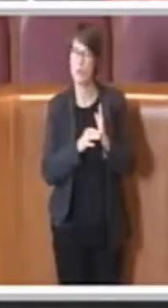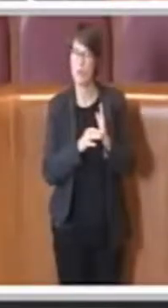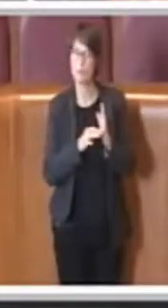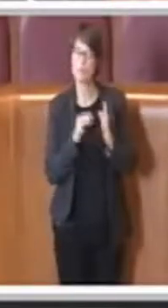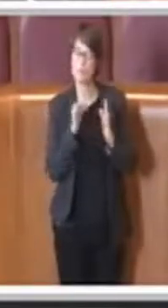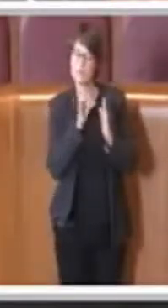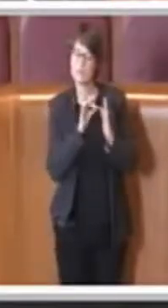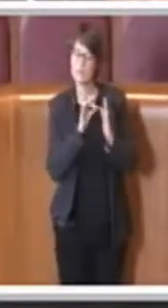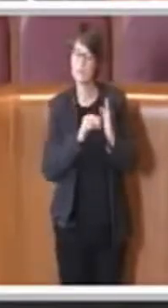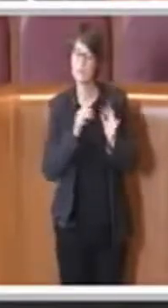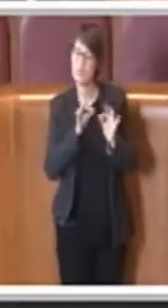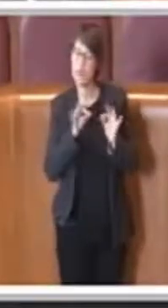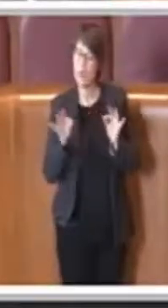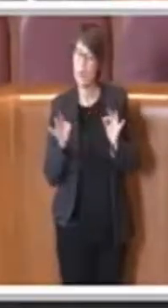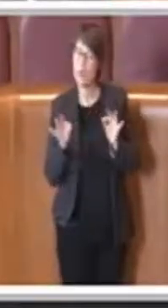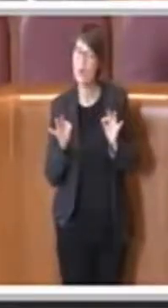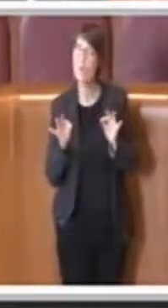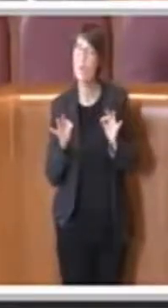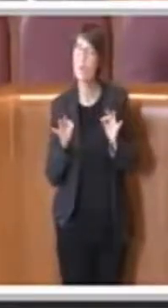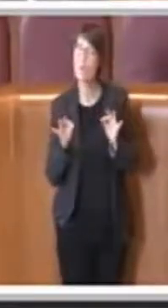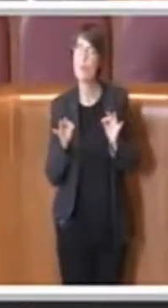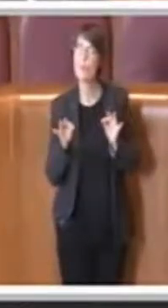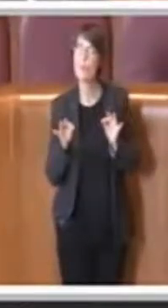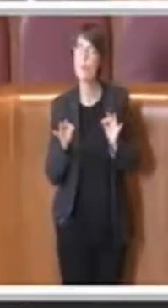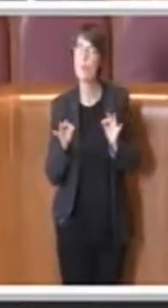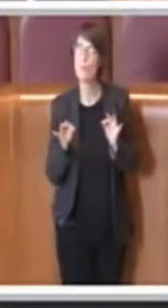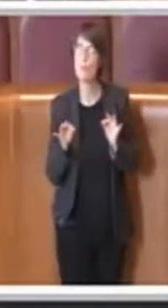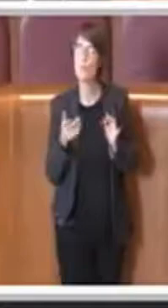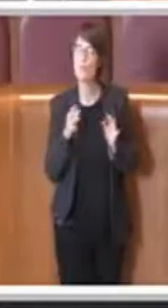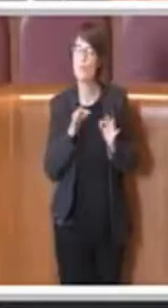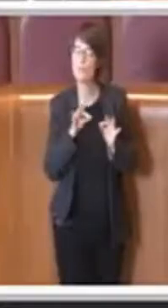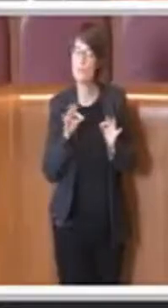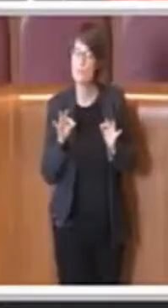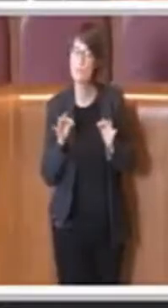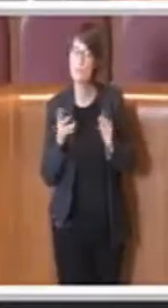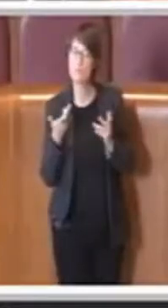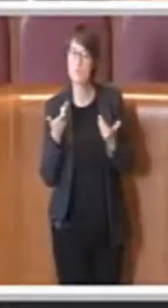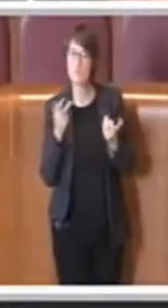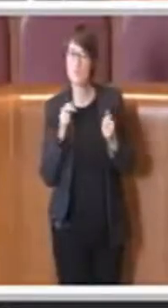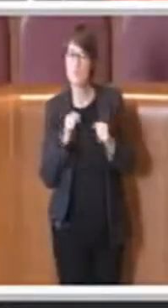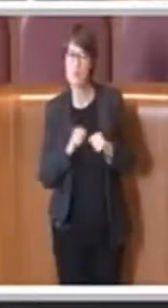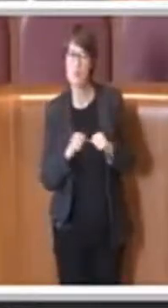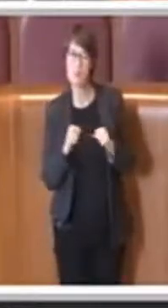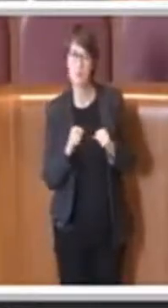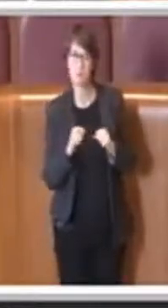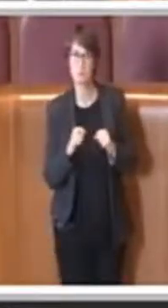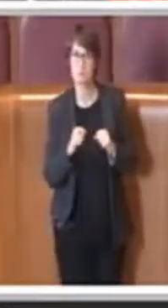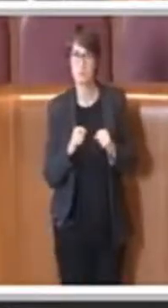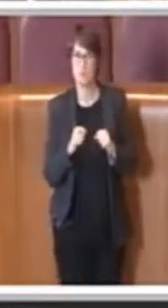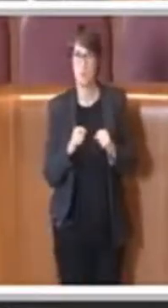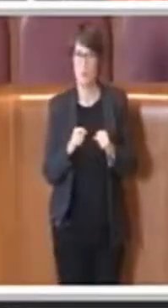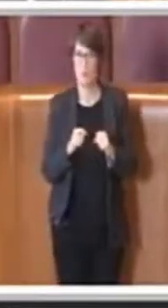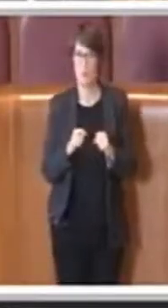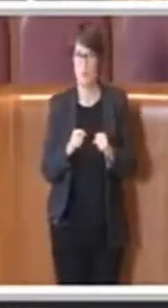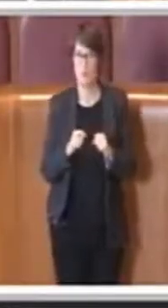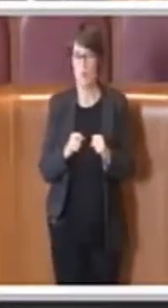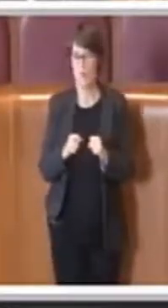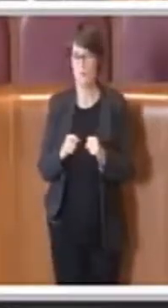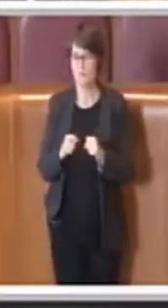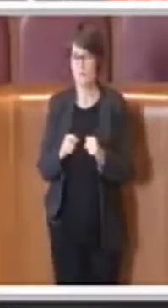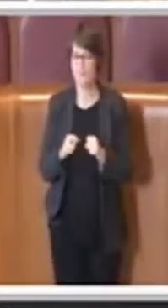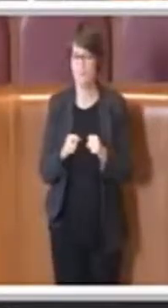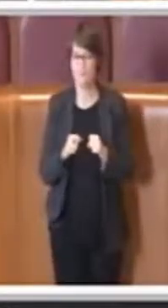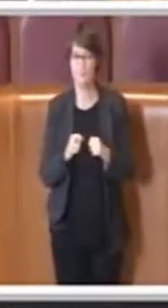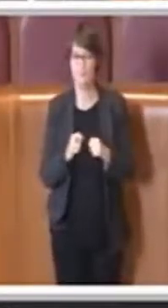possono essere utilizzati o possono essere dei requisiti comuni